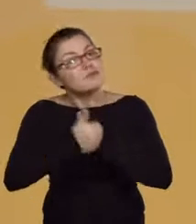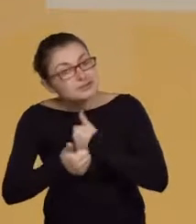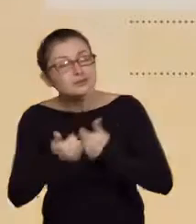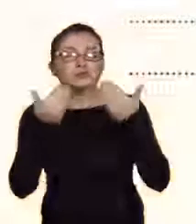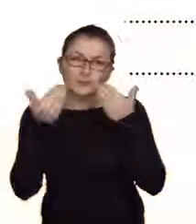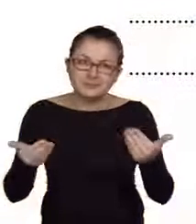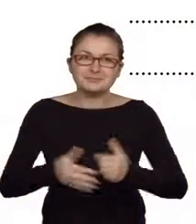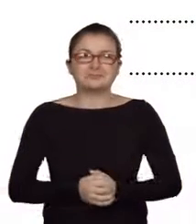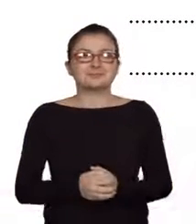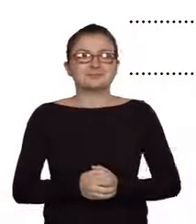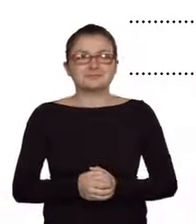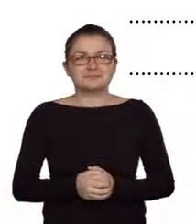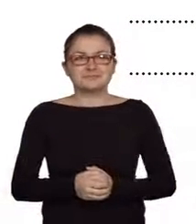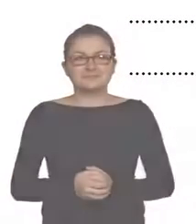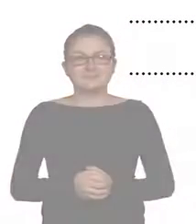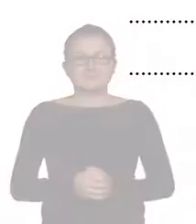Dziękuję.